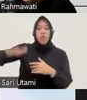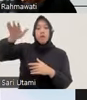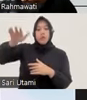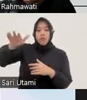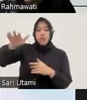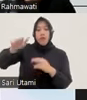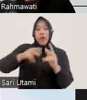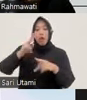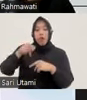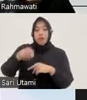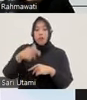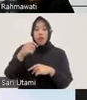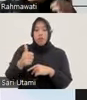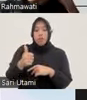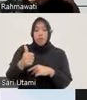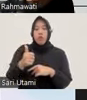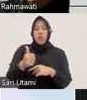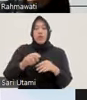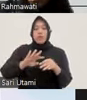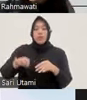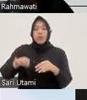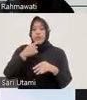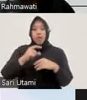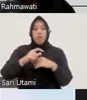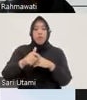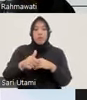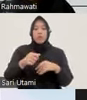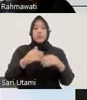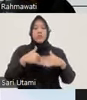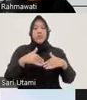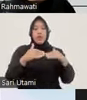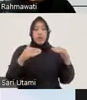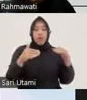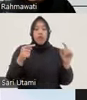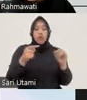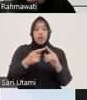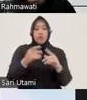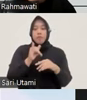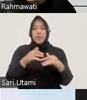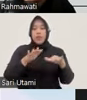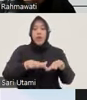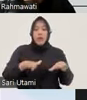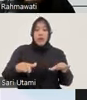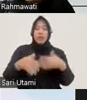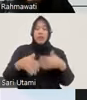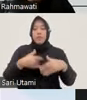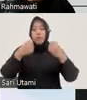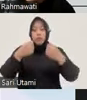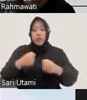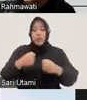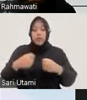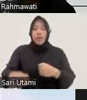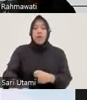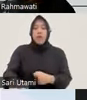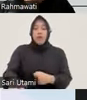boleh dikesampingkan proses peradilan pindananya misalnya untuk seperti anak untuk tindak pidana di bawah ancaman pidana 7